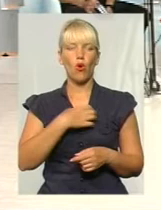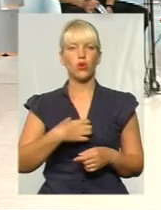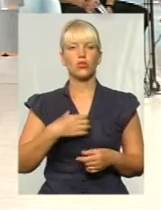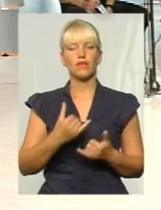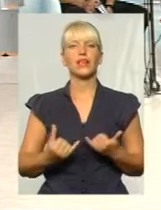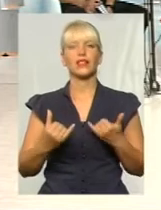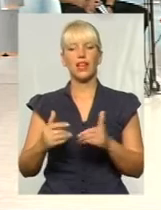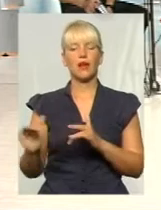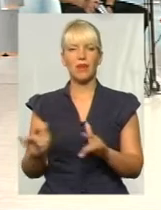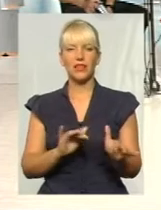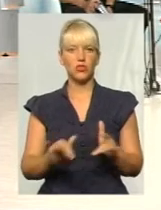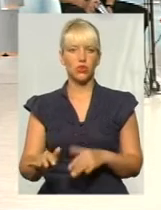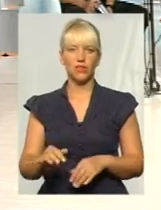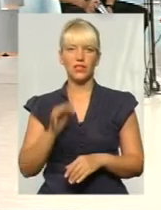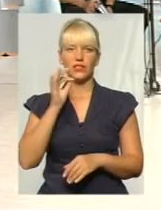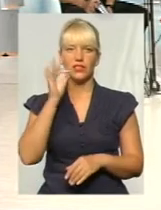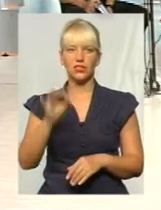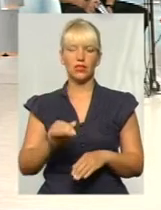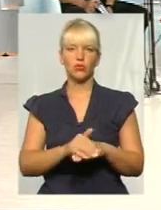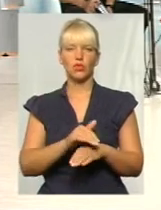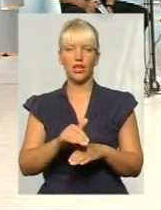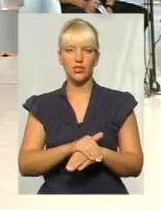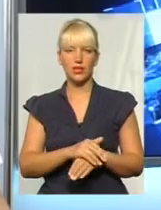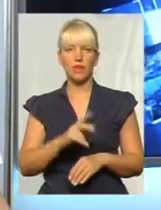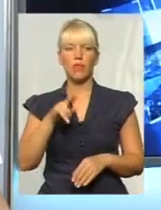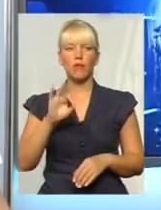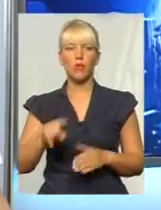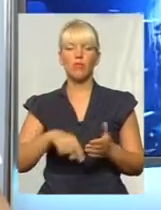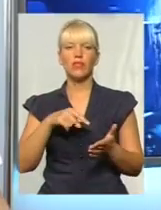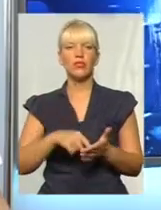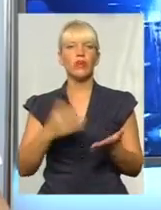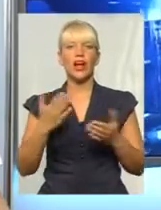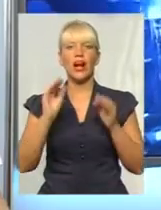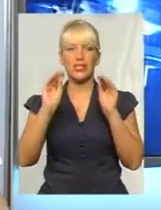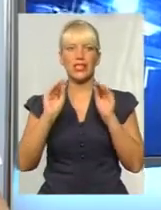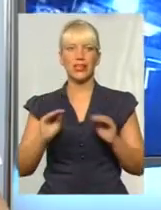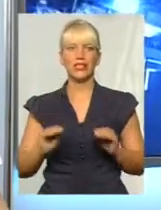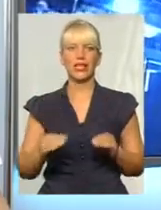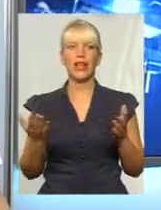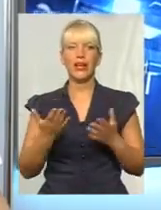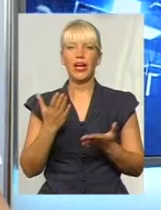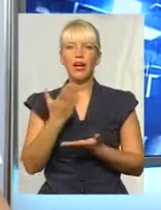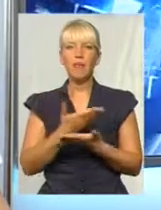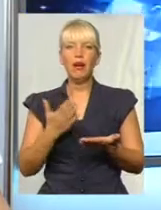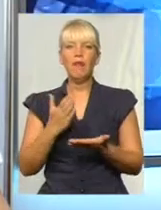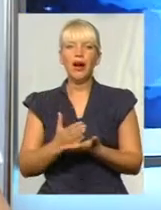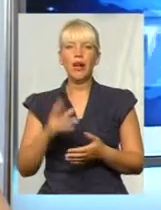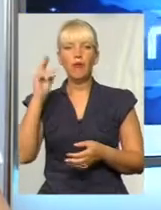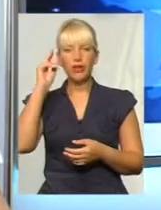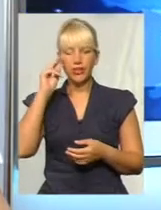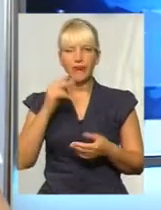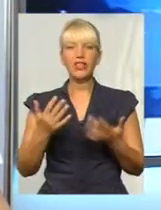пересування. Пане Віталій, скажіть нас взагалі по місту, яка статистика? Які ми маємо цифри, скільки взагалі